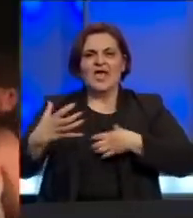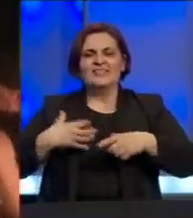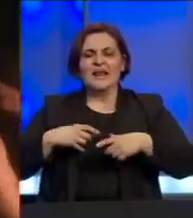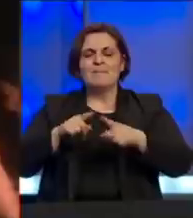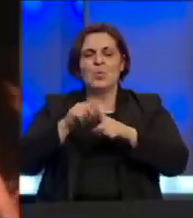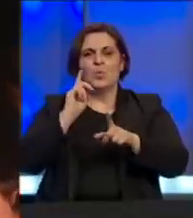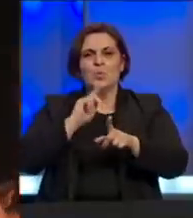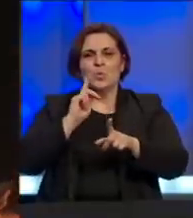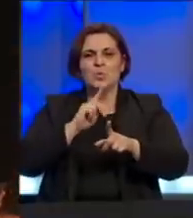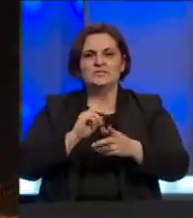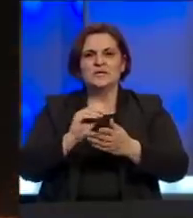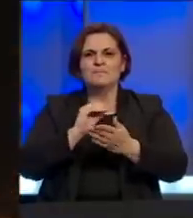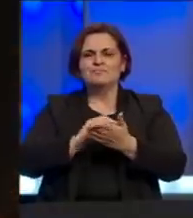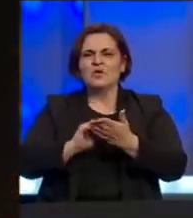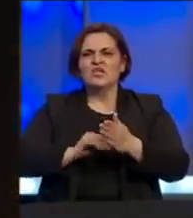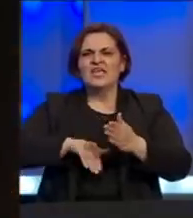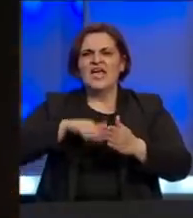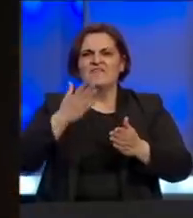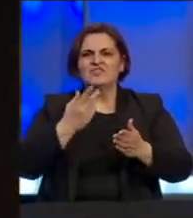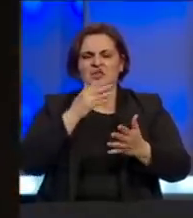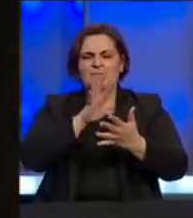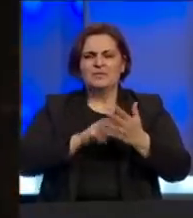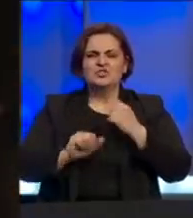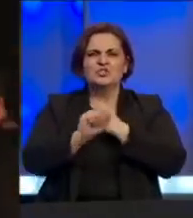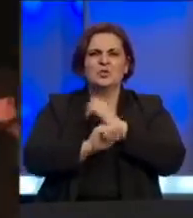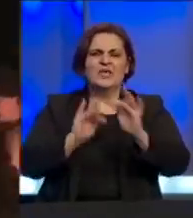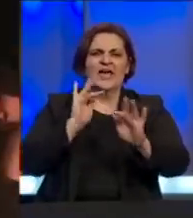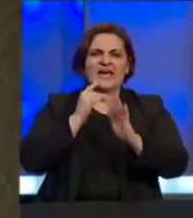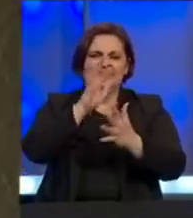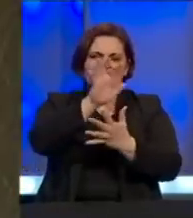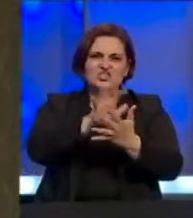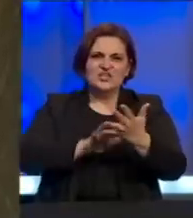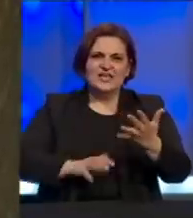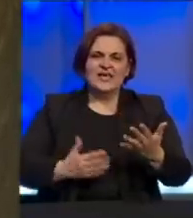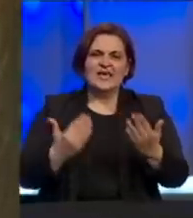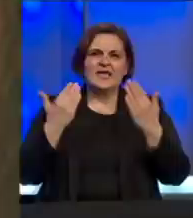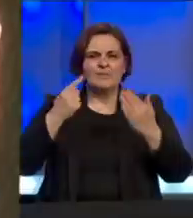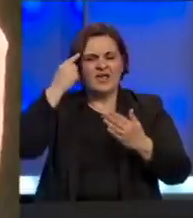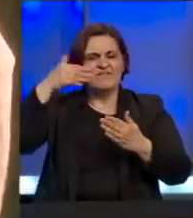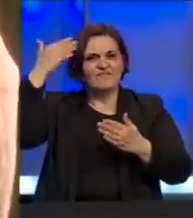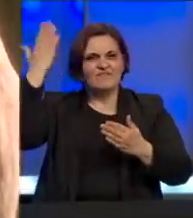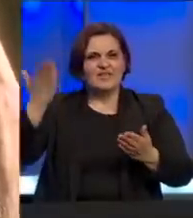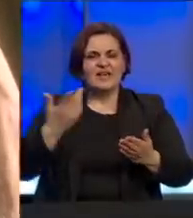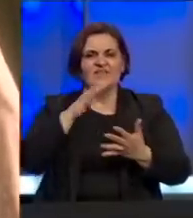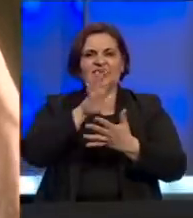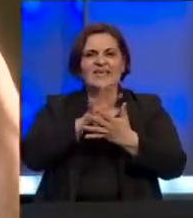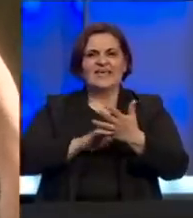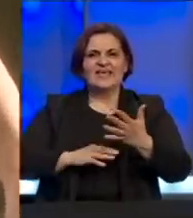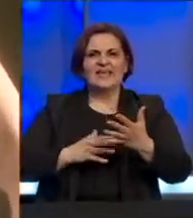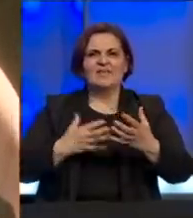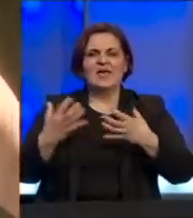Zenici Autor je više desetaka eseja studija kritičkih tekstova iz suvremene filozofije i tekstova iz